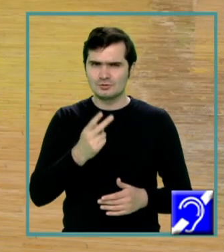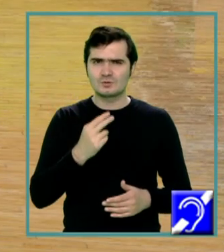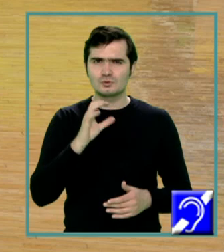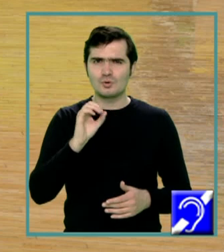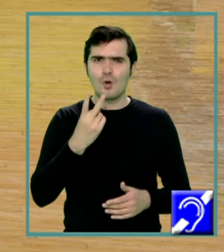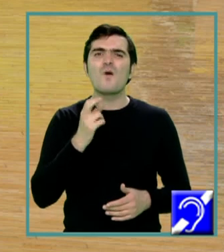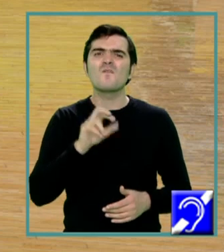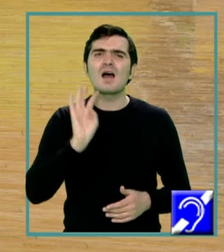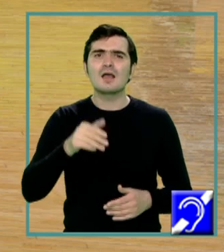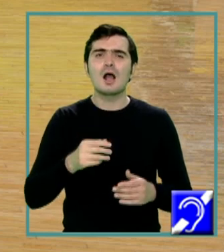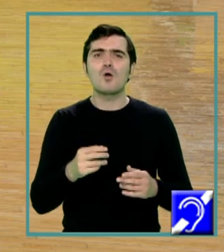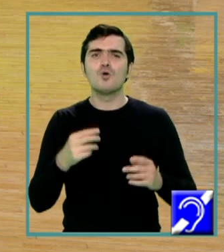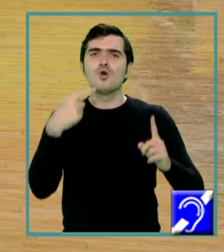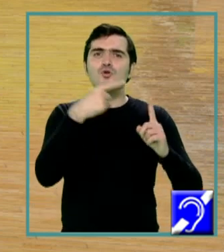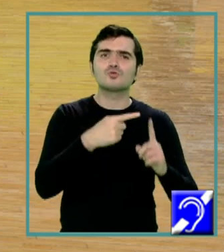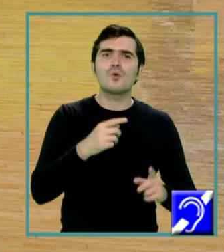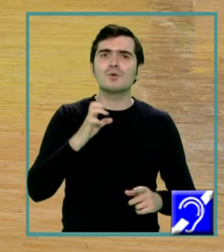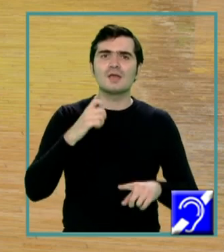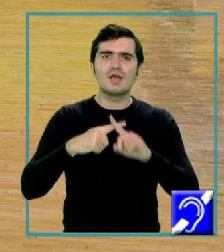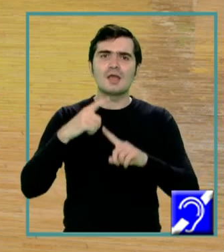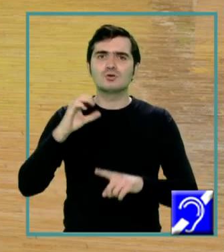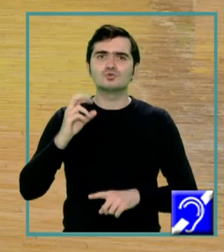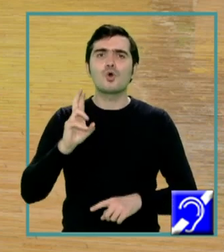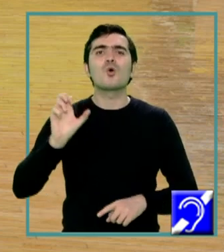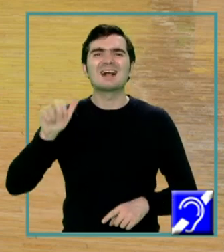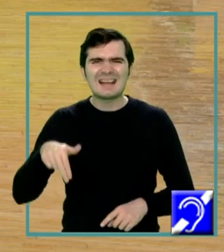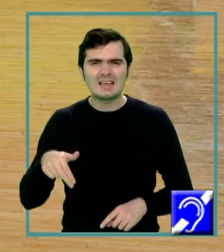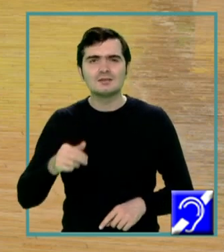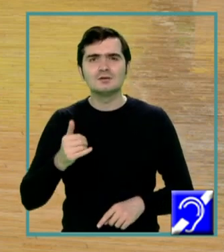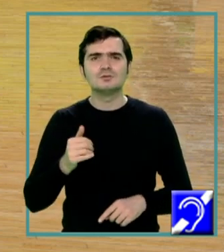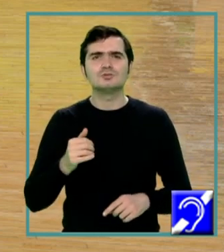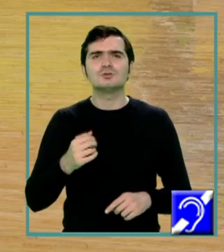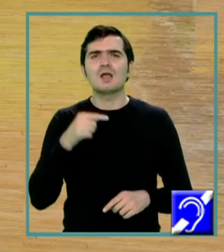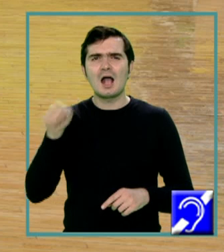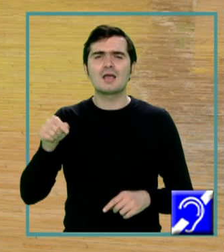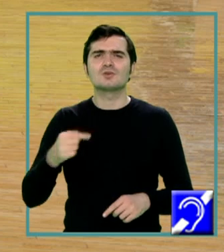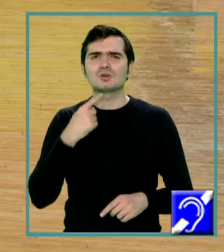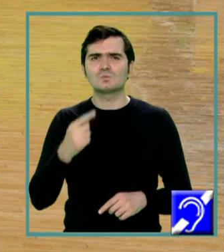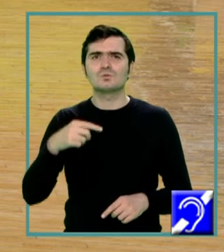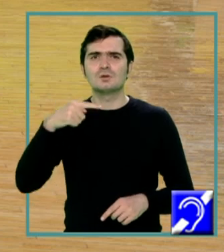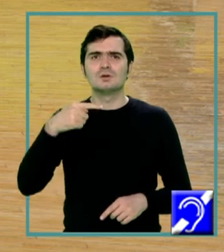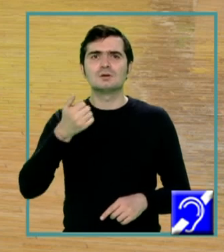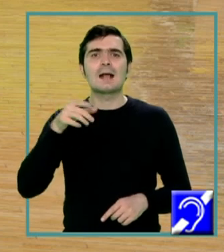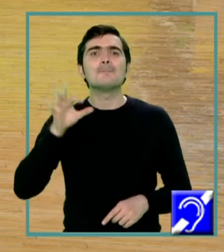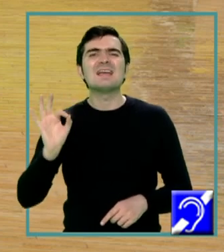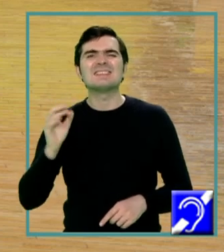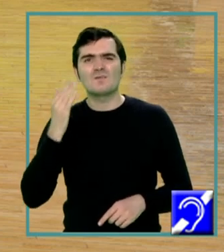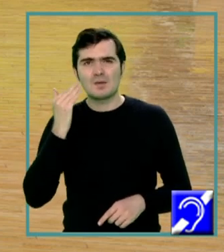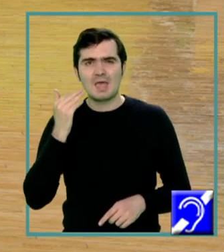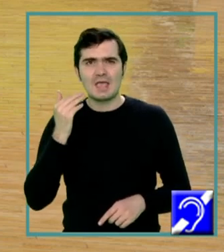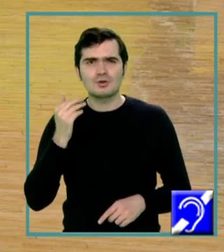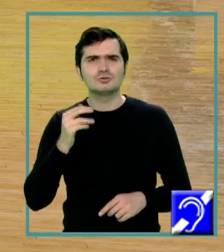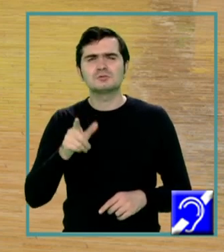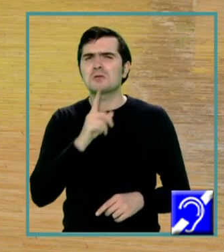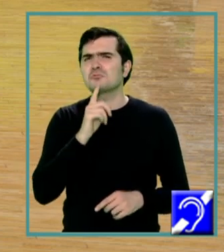reprezentat de maturarea și eliminarea gameților femeiești, și fac o mică paranteză, gameții femeiești îi puteți întâlni, fie